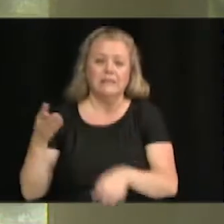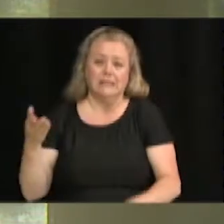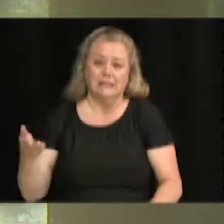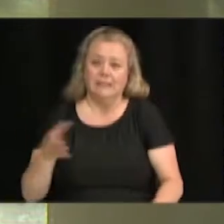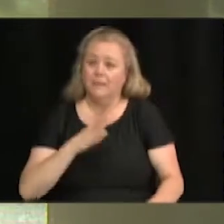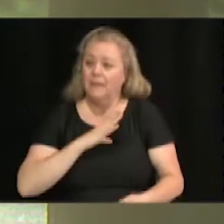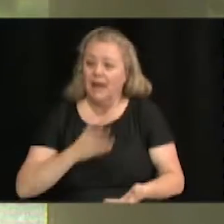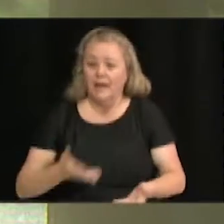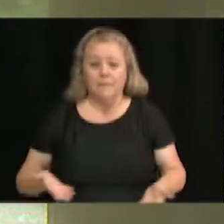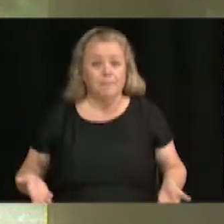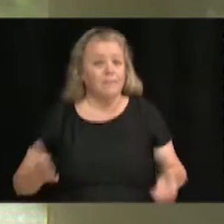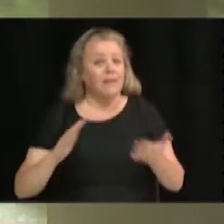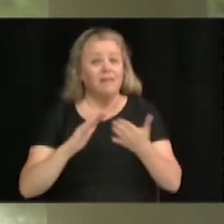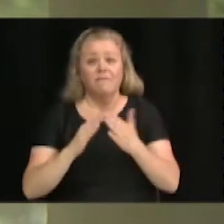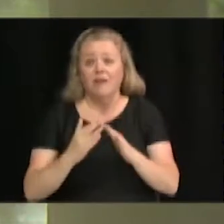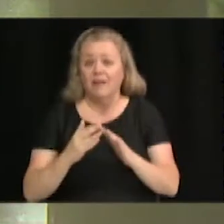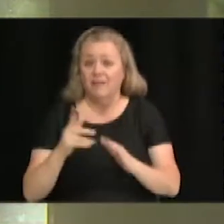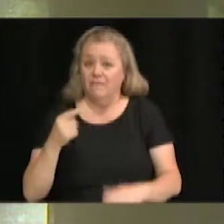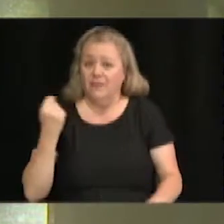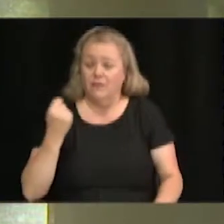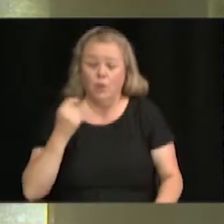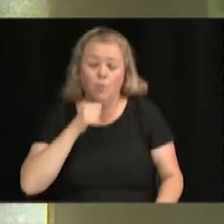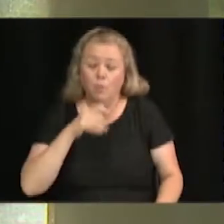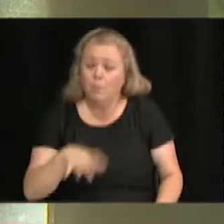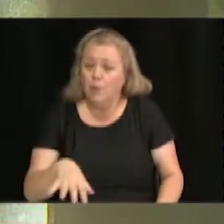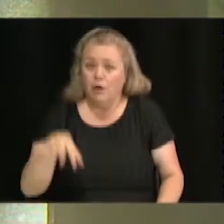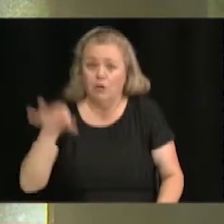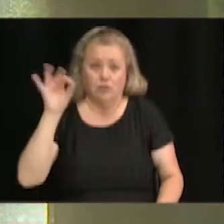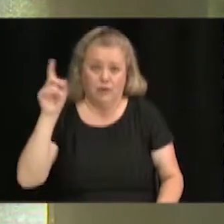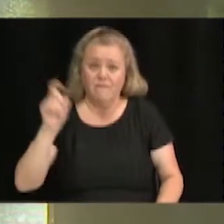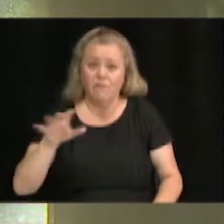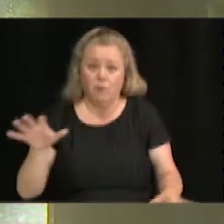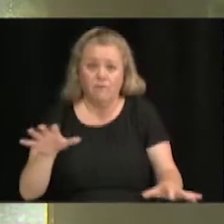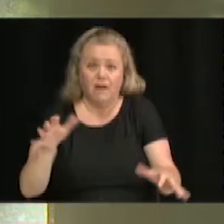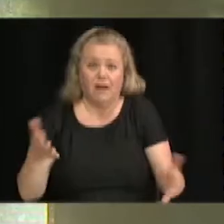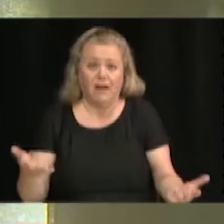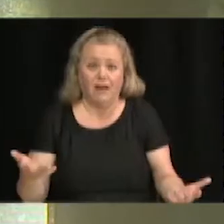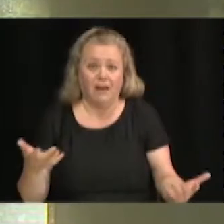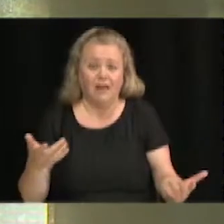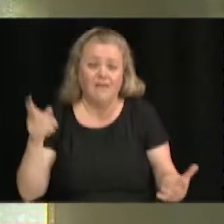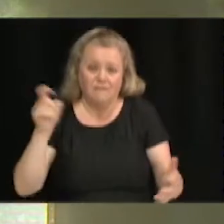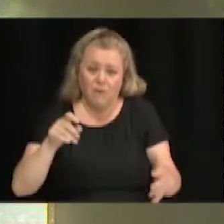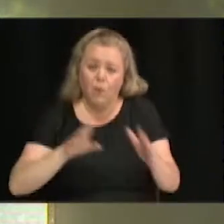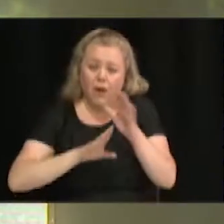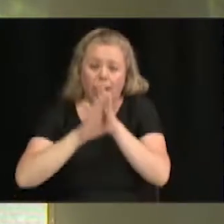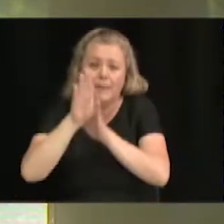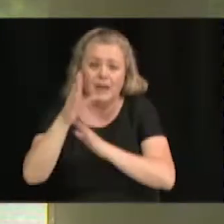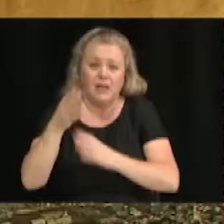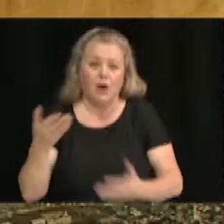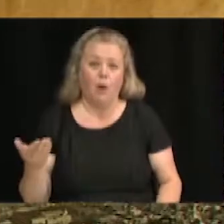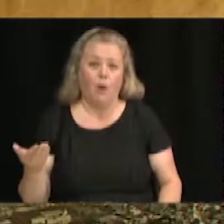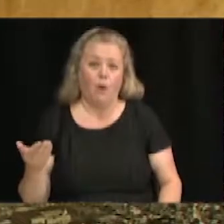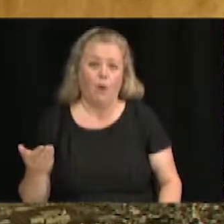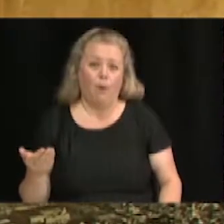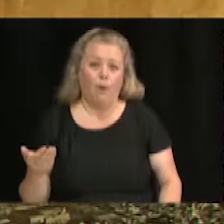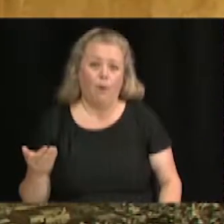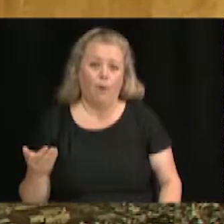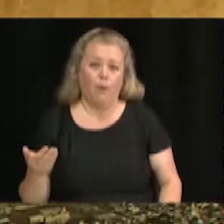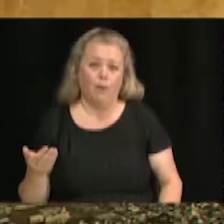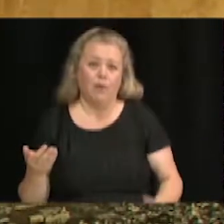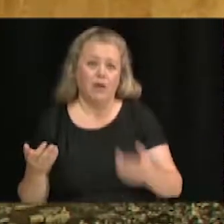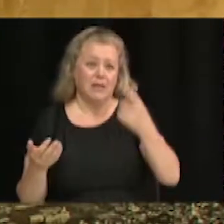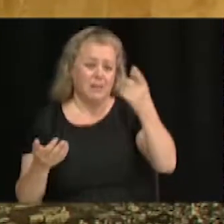Mais inévitablement, la Ville de Victoriaville doit faire ces travaux-là pour des améliorations. Puis il y a des chantiers, ça doit durer.